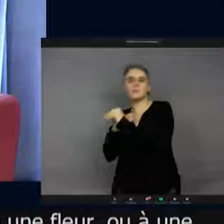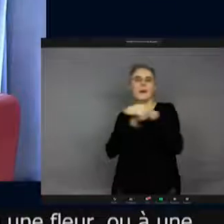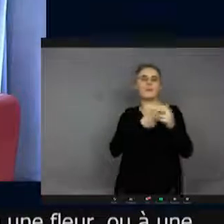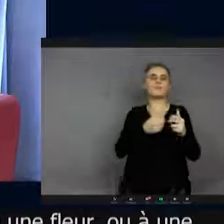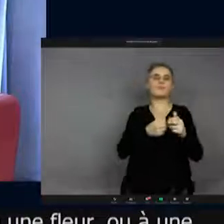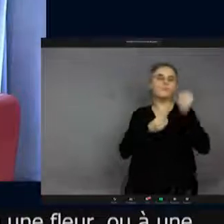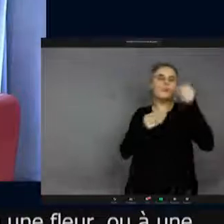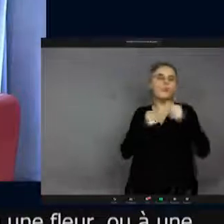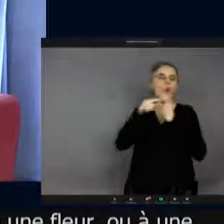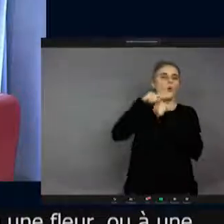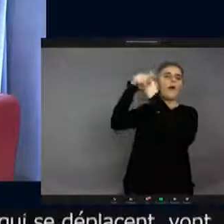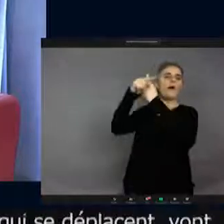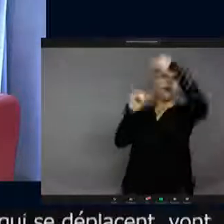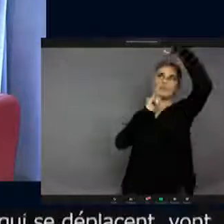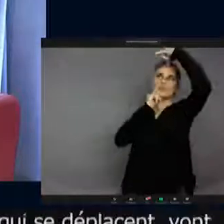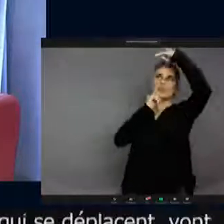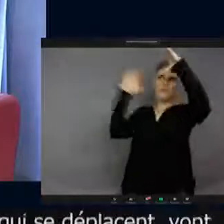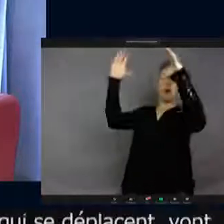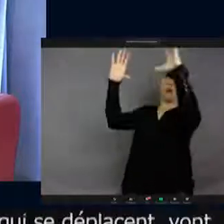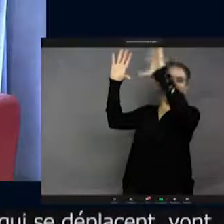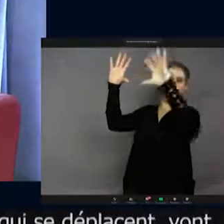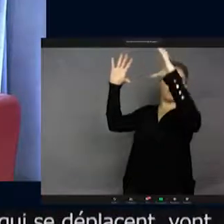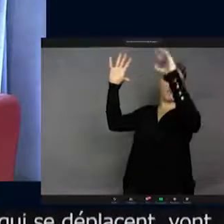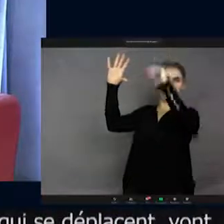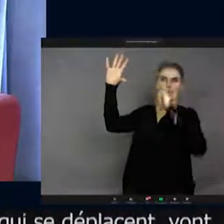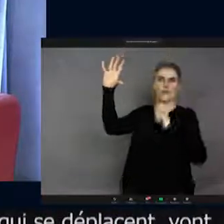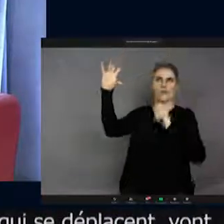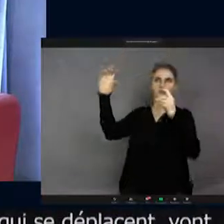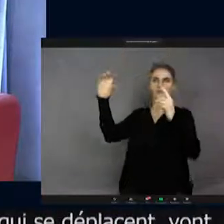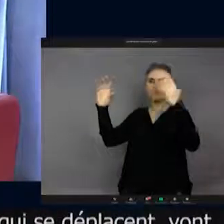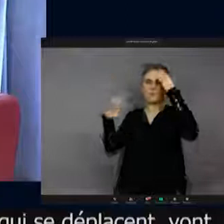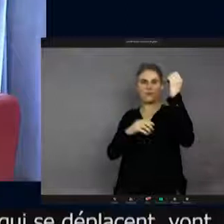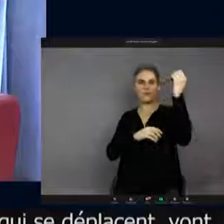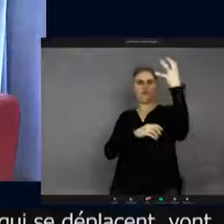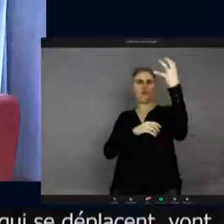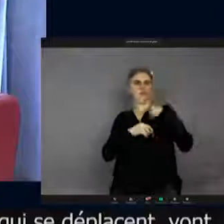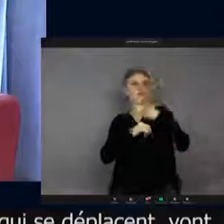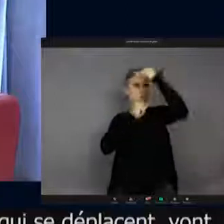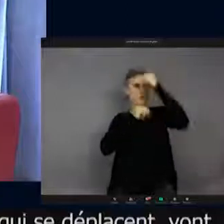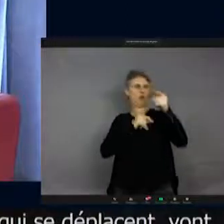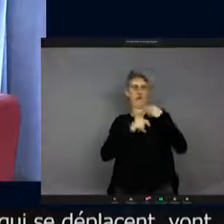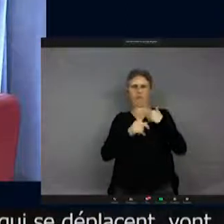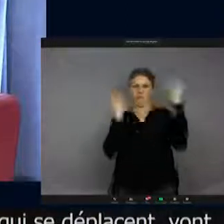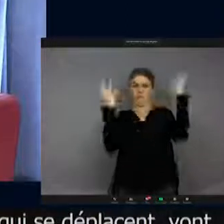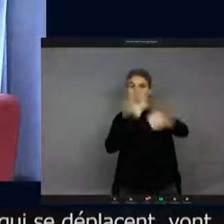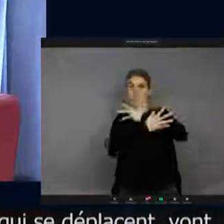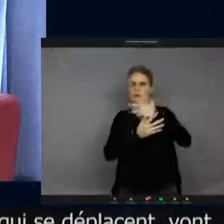Et si vous lui mettez la lune à portée, il est complètement déboussolé. Donc, son angle, l'angle qu'il va prendre par rapport à l'émetteur